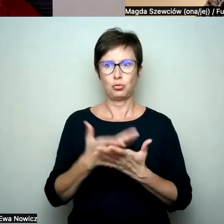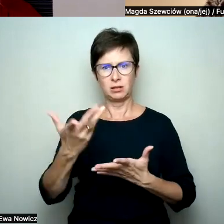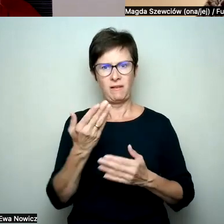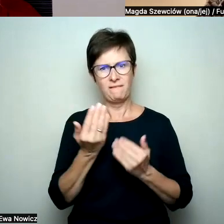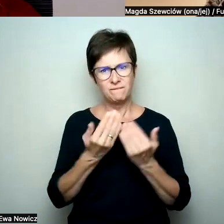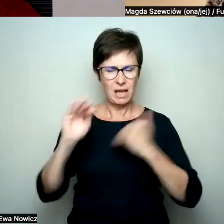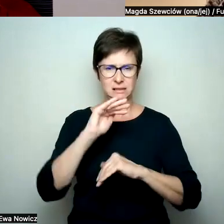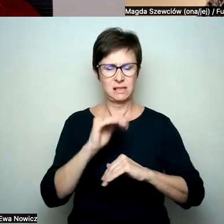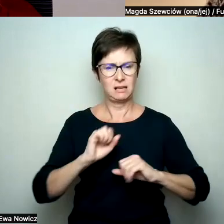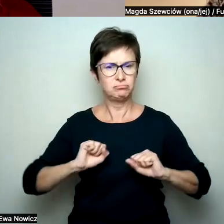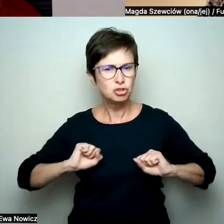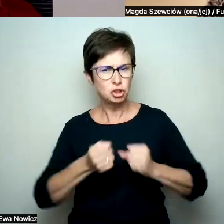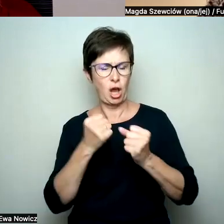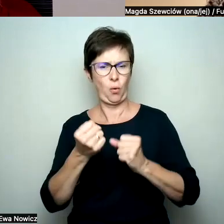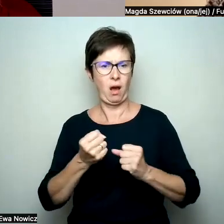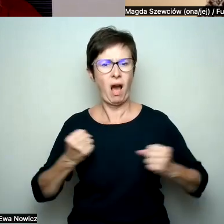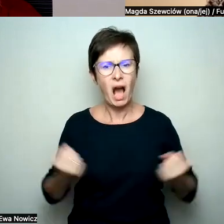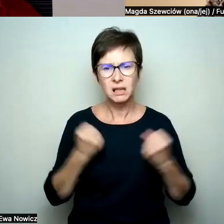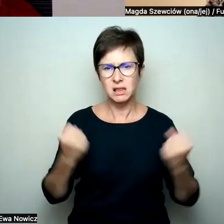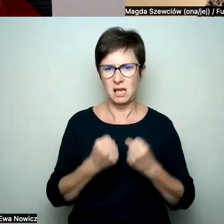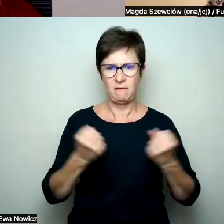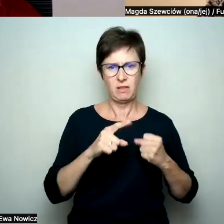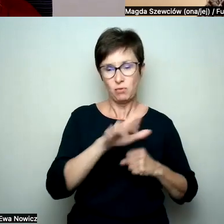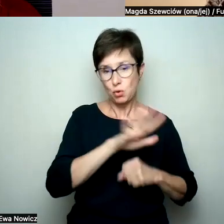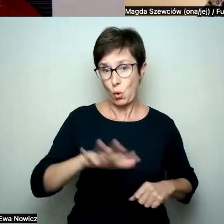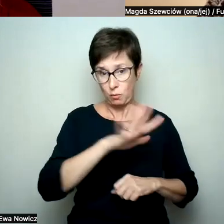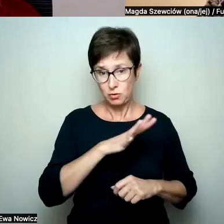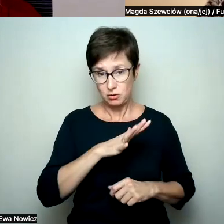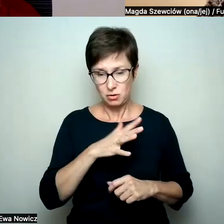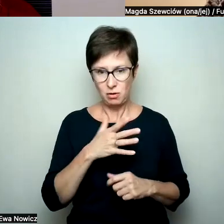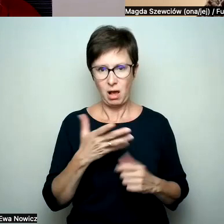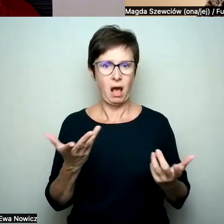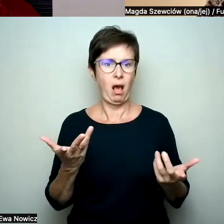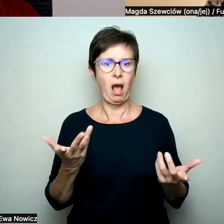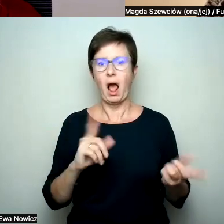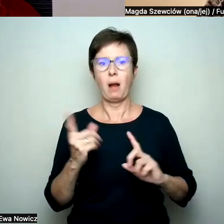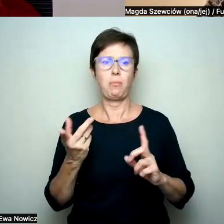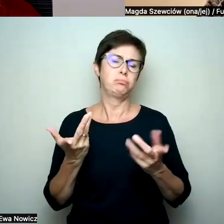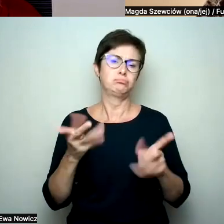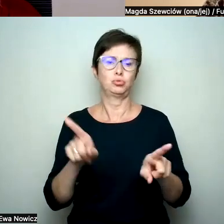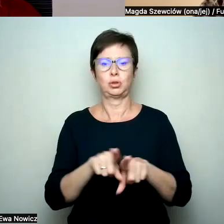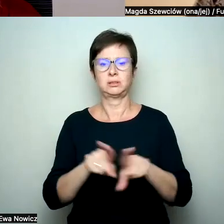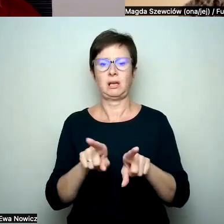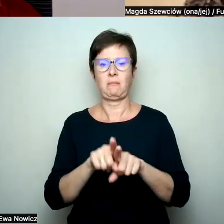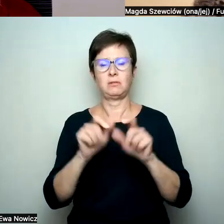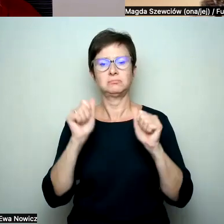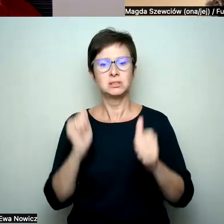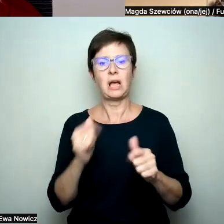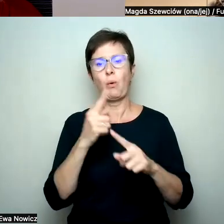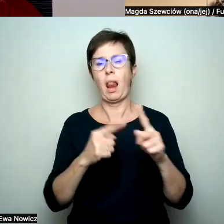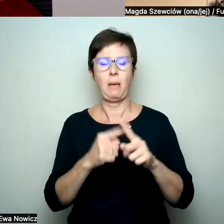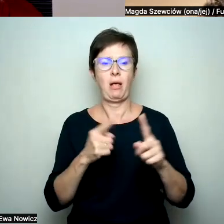albo aktywniej zaczęłaś działać w tym obszarze, czy raczej po prostu już nic się nie zmieniło, tylko jest to stały element twojej działalności?